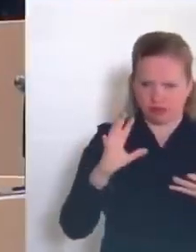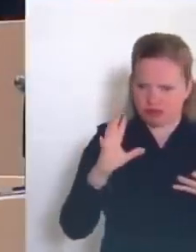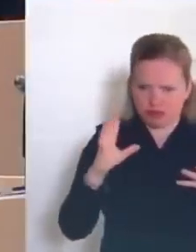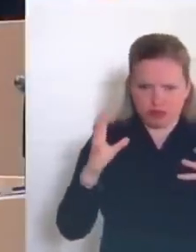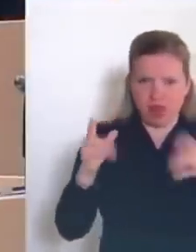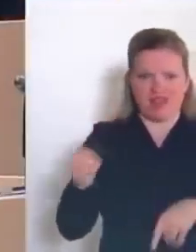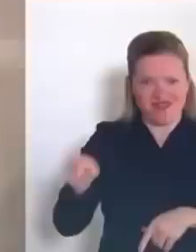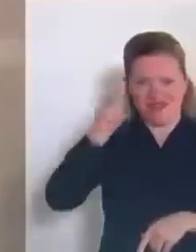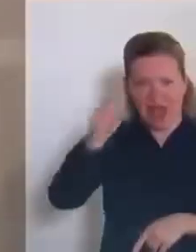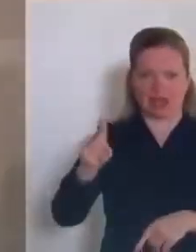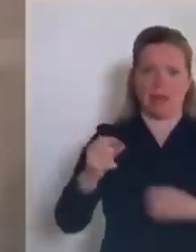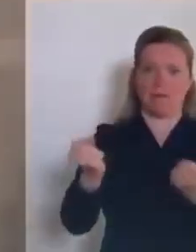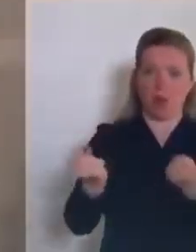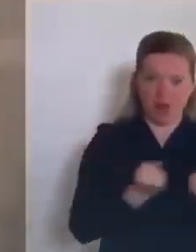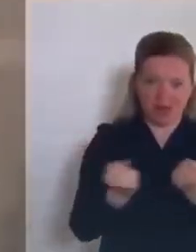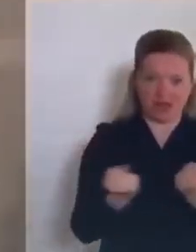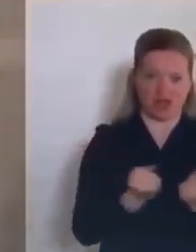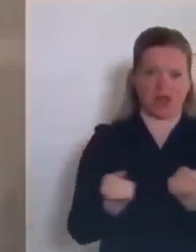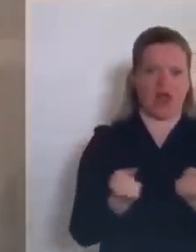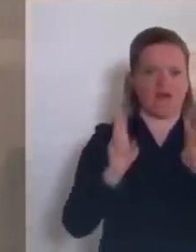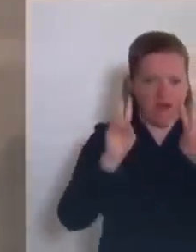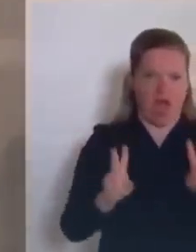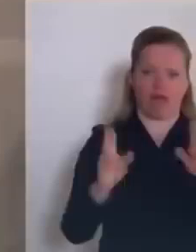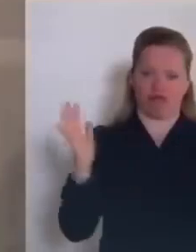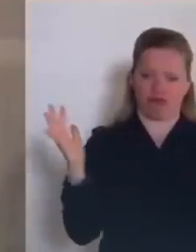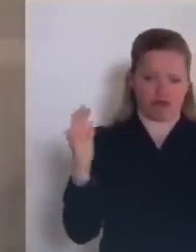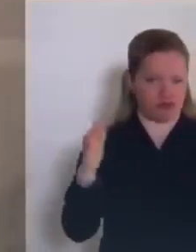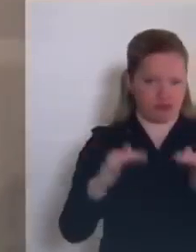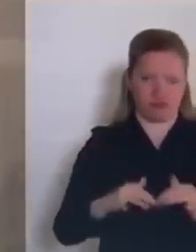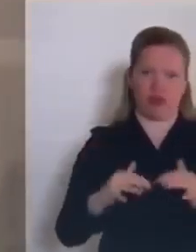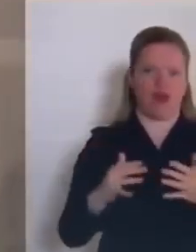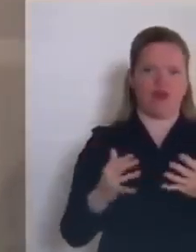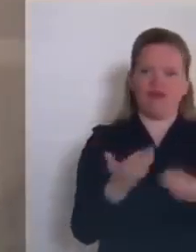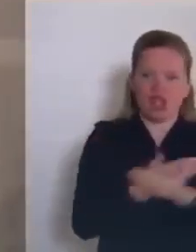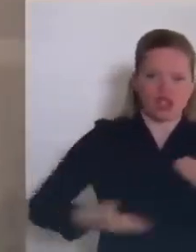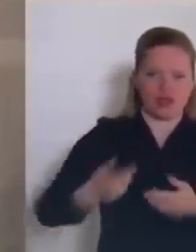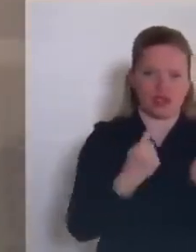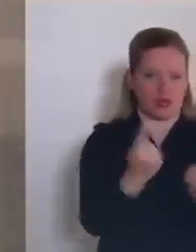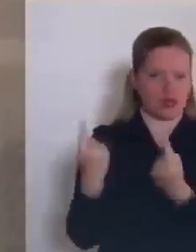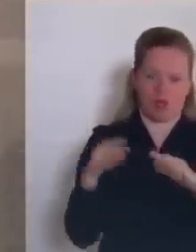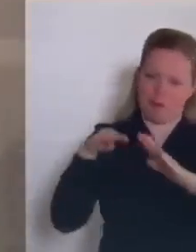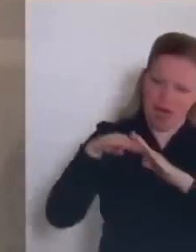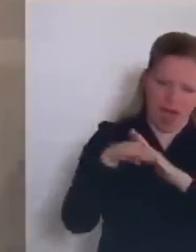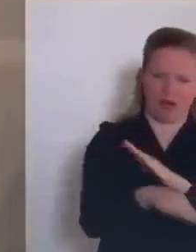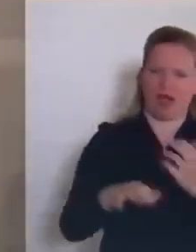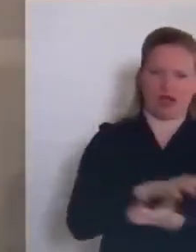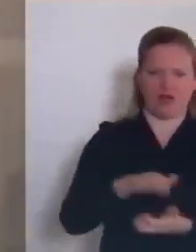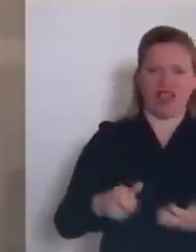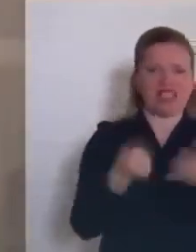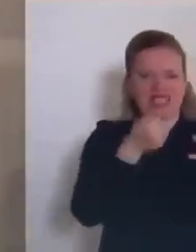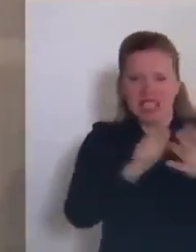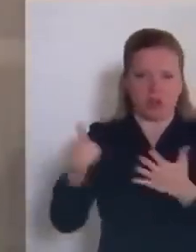politicamente state trascinando questo paese nell'abisso. È una catastrofe per i mercati, per la produzione. Abbiamo 600.000